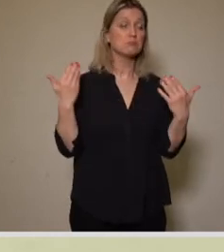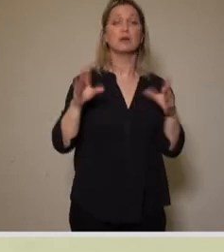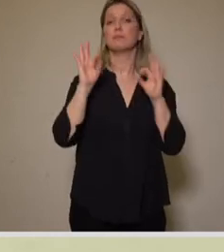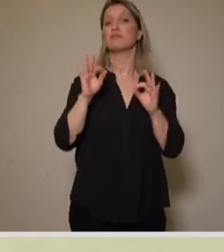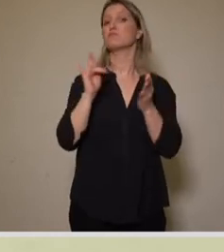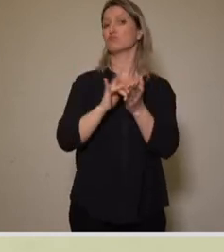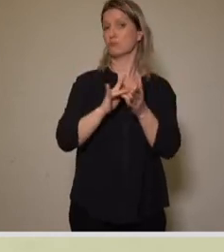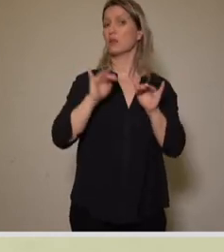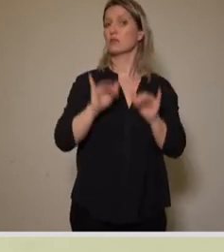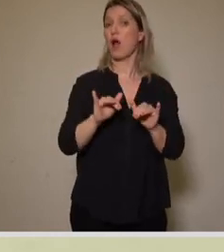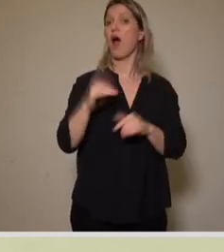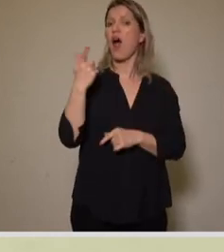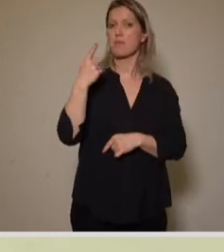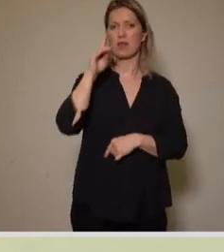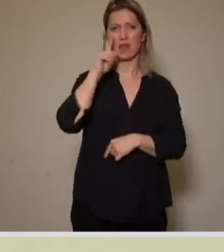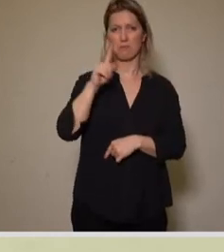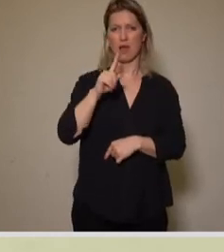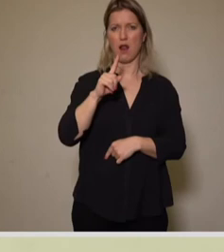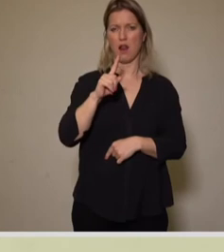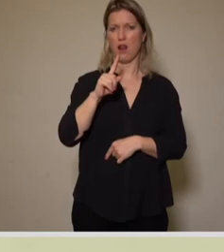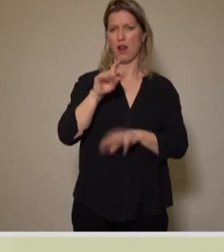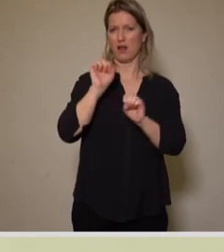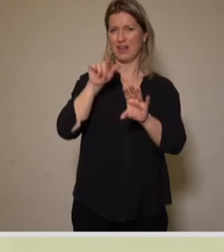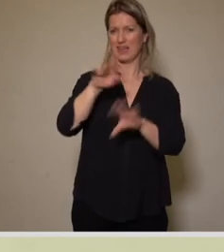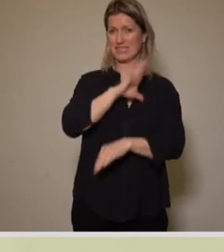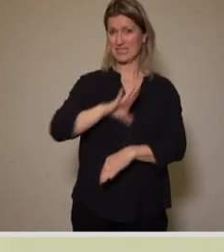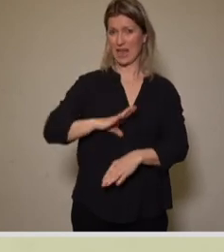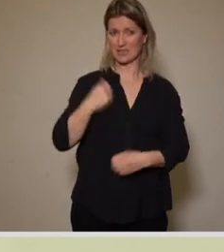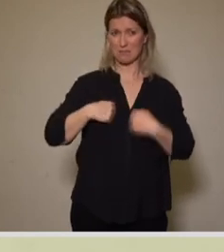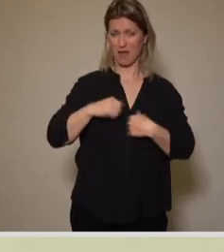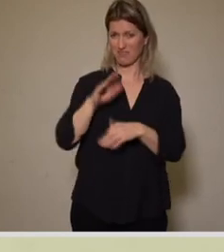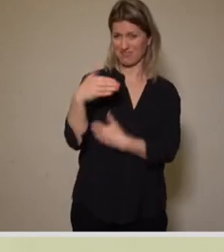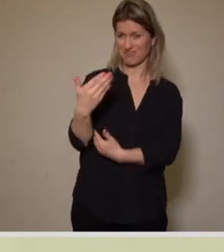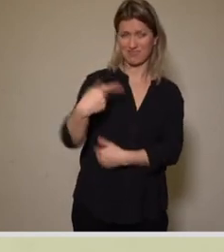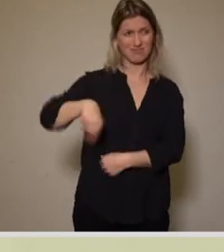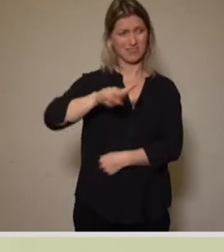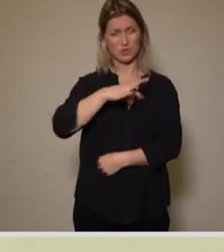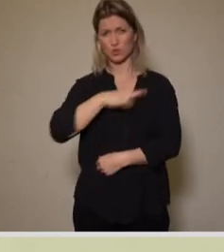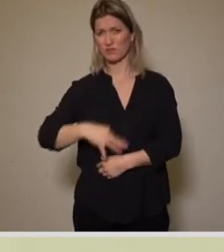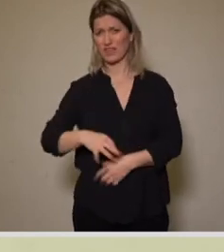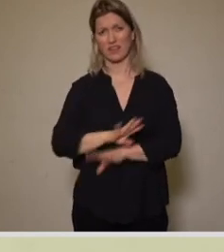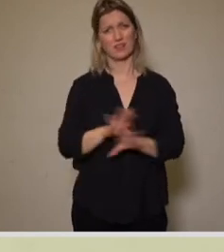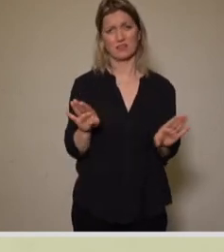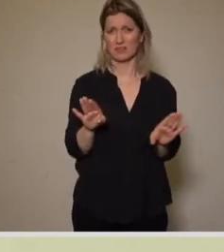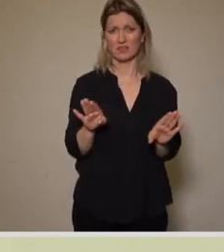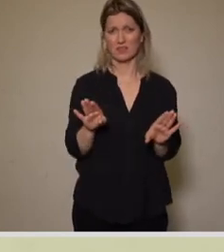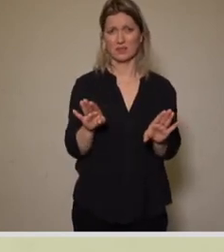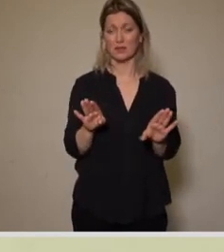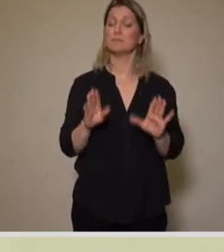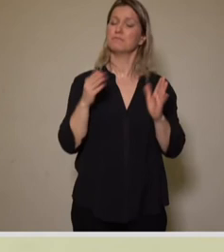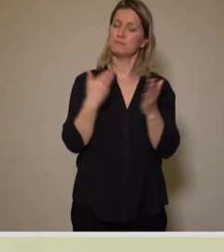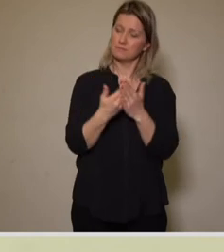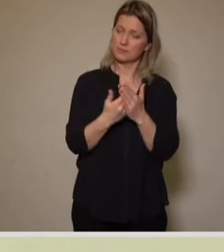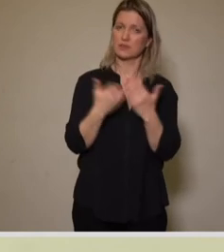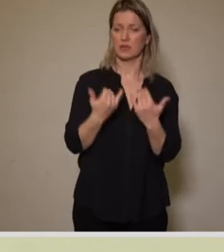des denkmalgeschützten Sachsenbades kann uns da nicht zufriedenstellen. Deswegen auch als Einstimmung heute nochmal